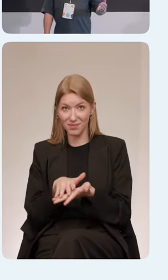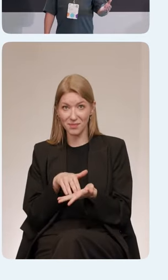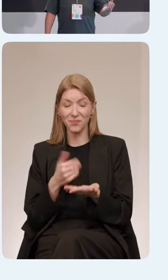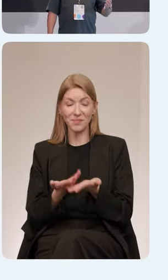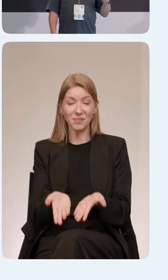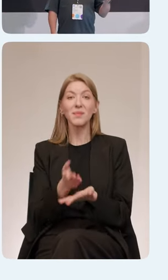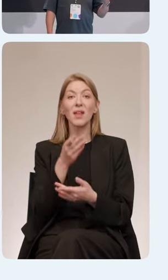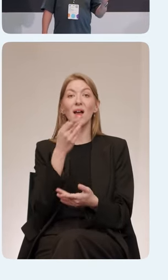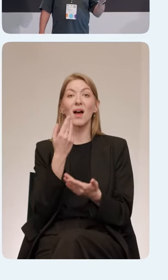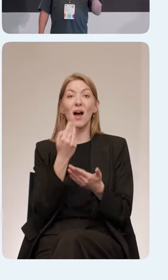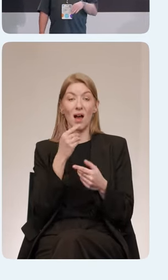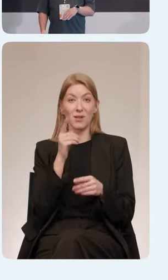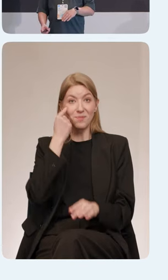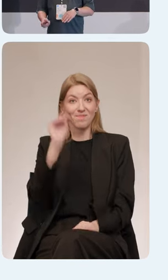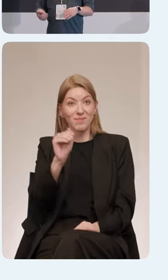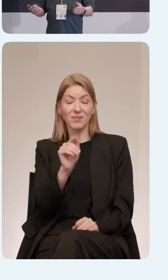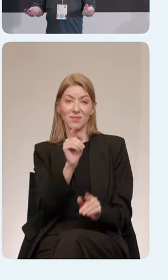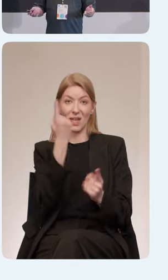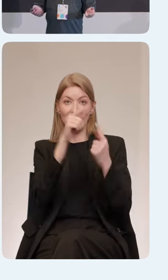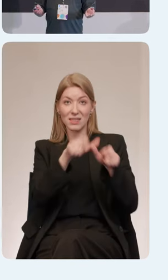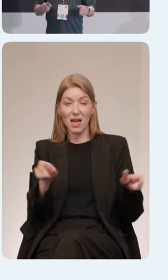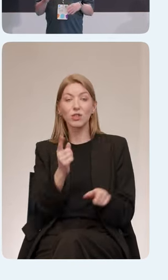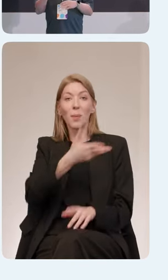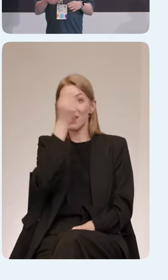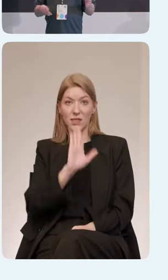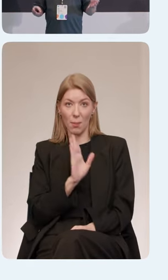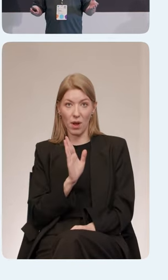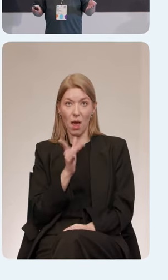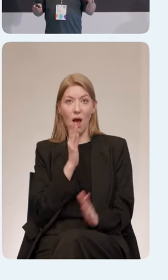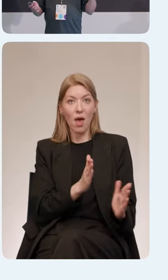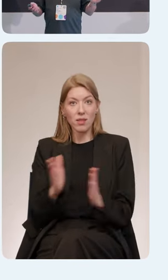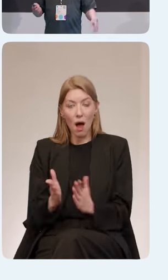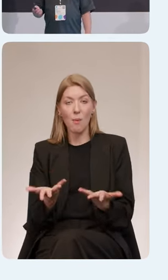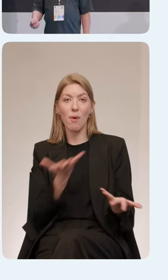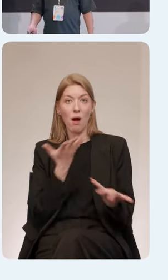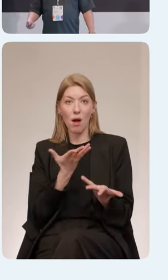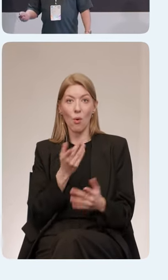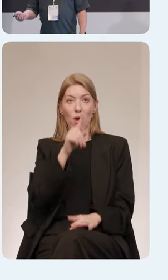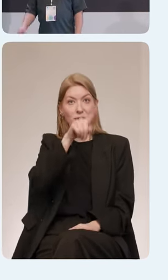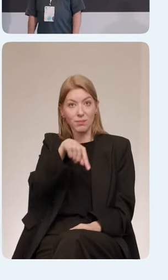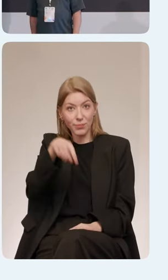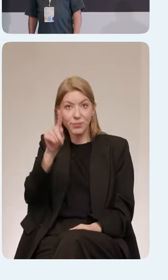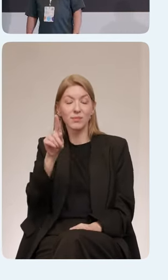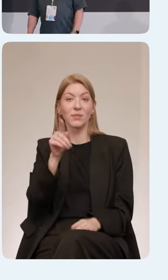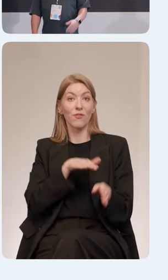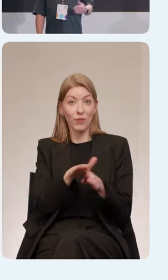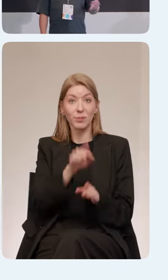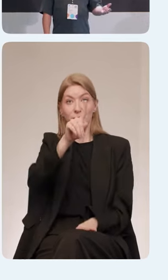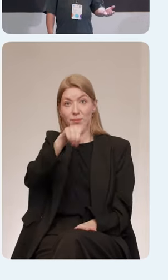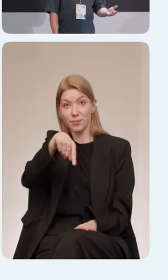Говорит ребятам о том, чтобы они не забыли и на каком-то этапе перешли, когда закрывают задачу, нажали эту галочку и идем дальше.